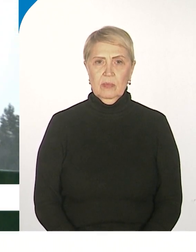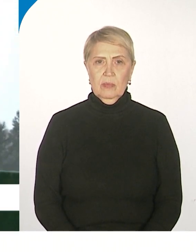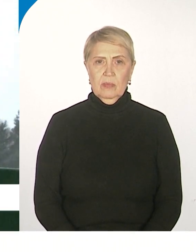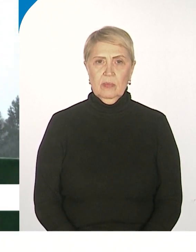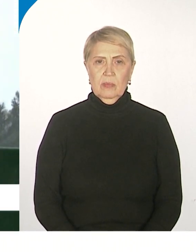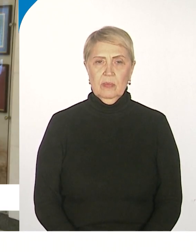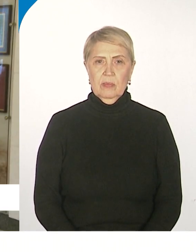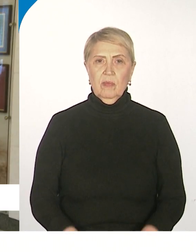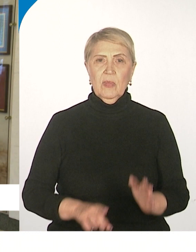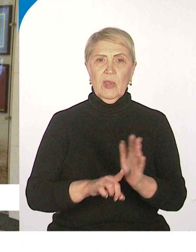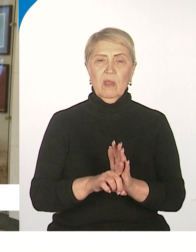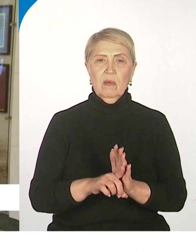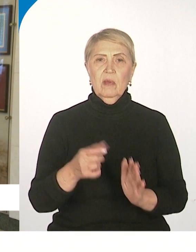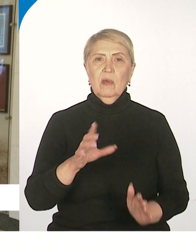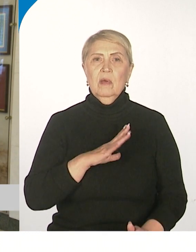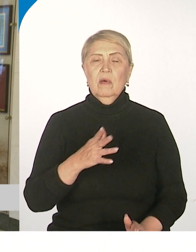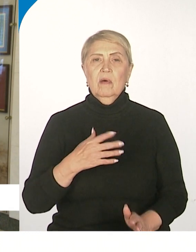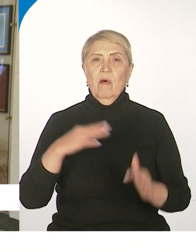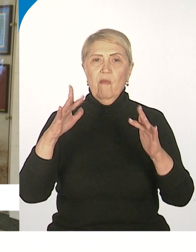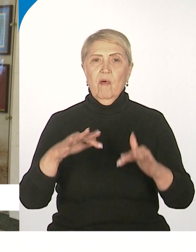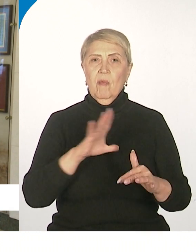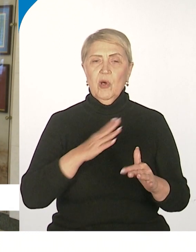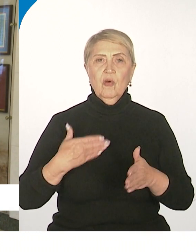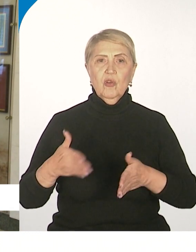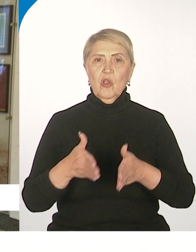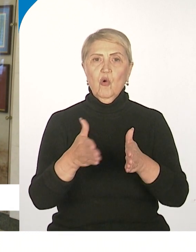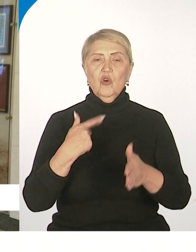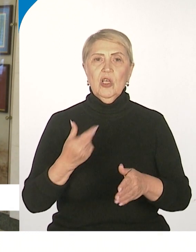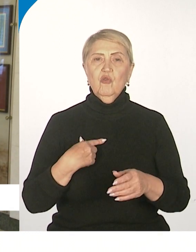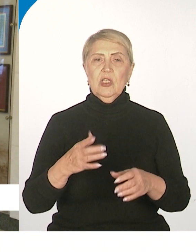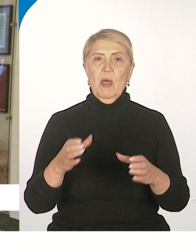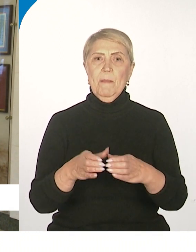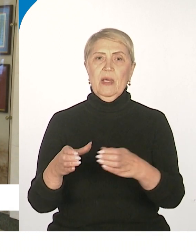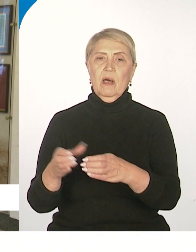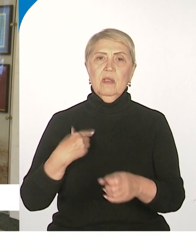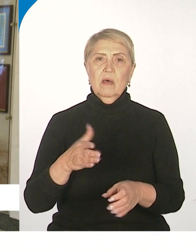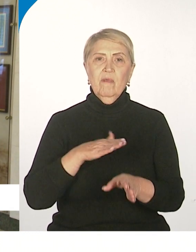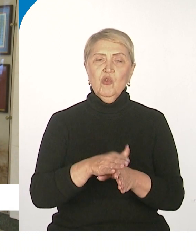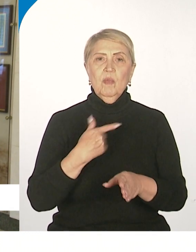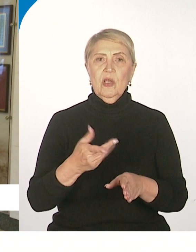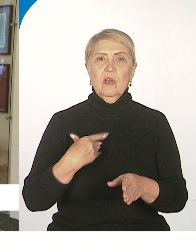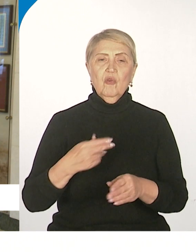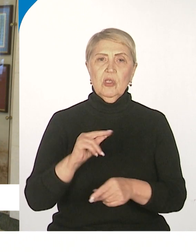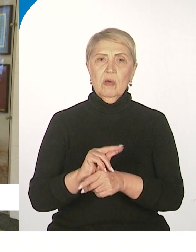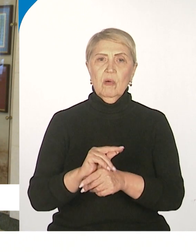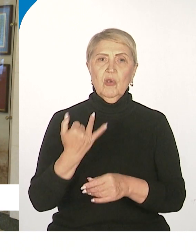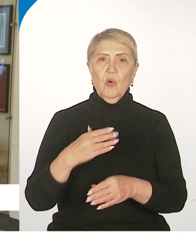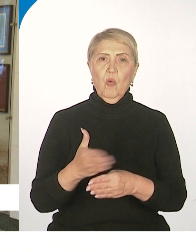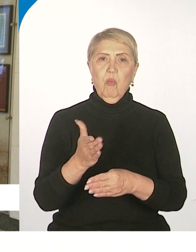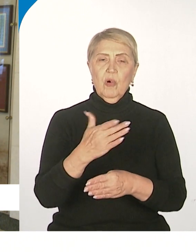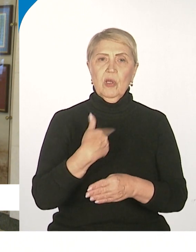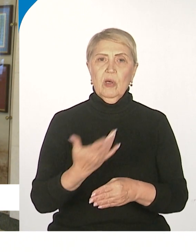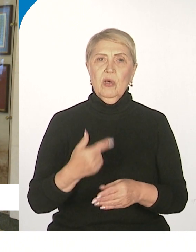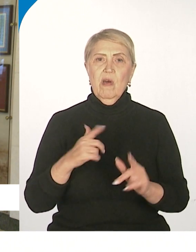С начала выпадения осадков дорожные бригады приступили к выполнению работ по посыпке противоголовным материалом проезжей части